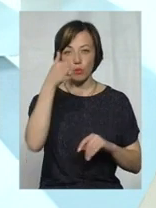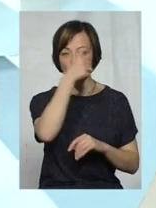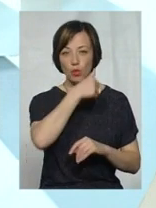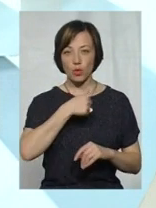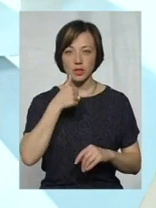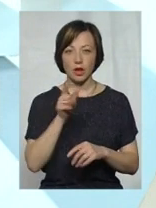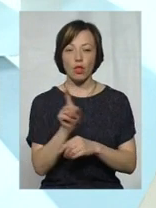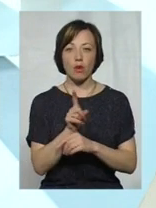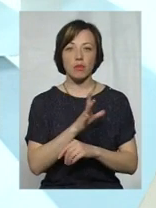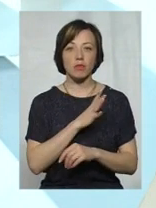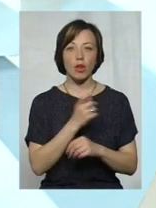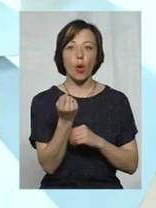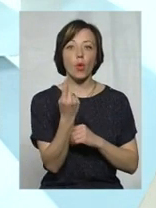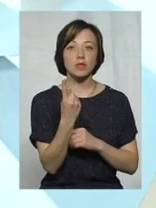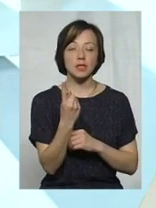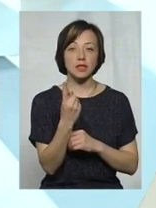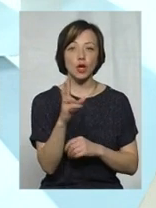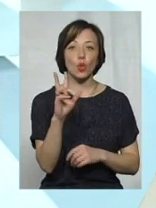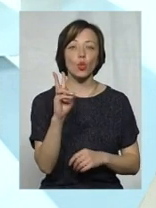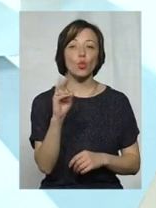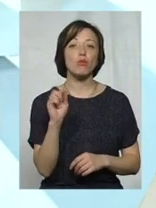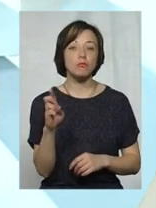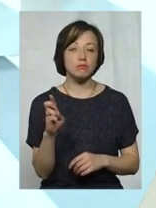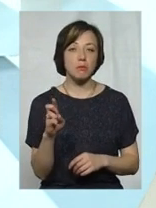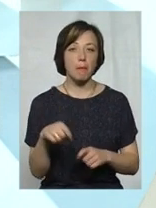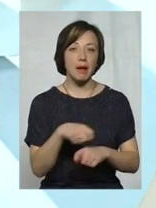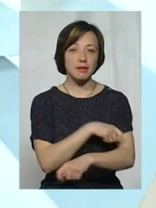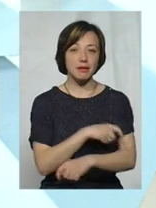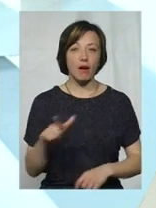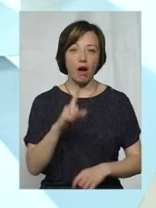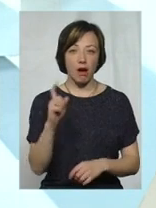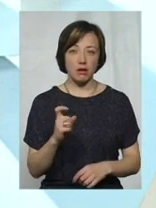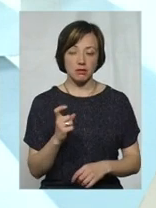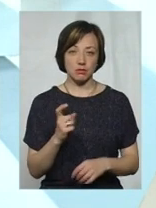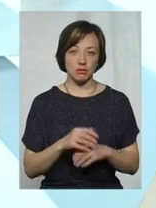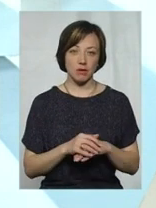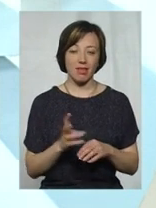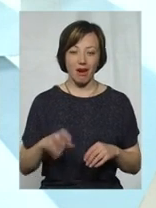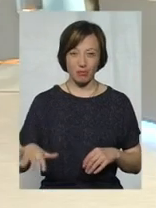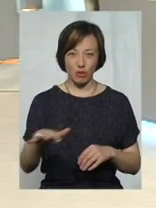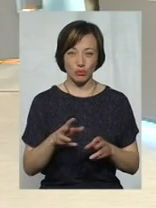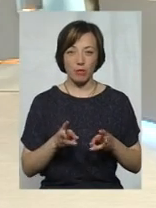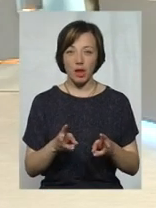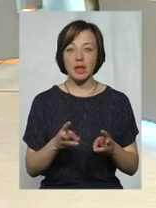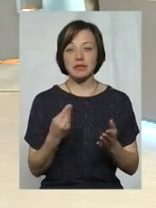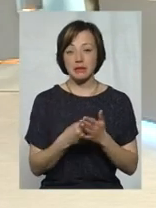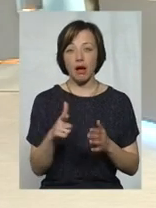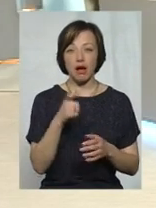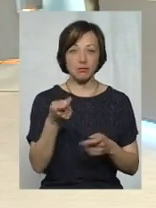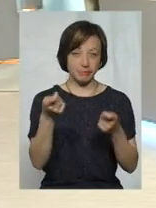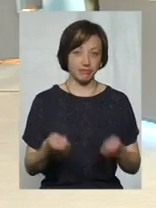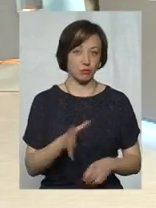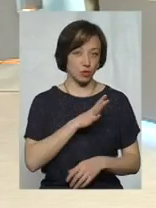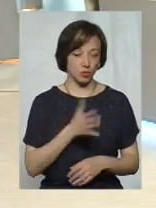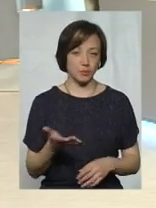норматив становив 11 кубічних метрів на метр опальної площі. Ціна газу, відповідно, була низька,